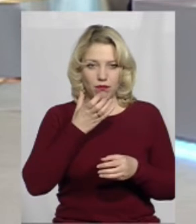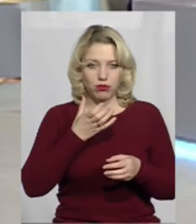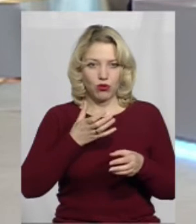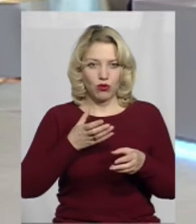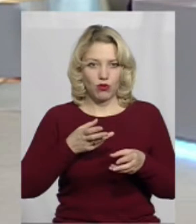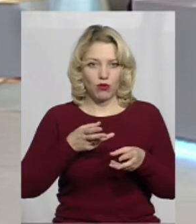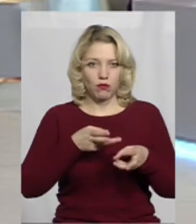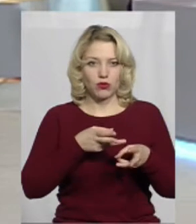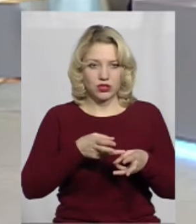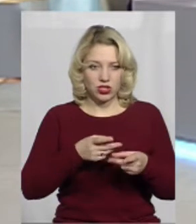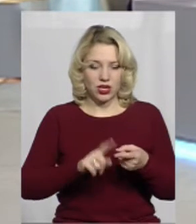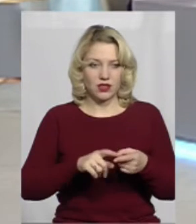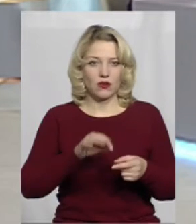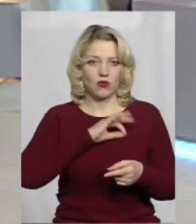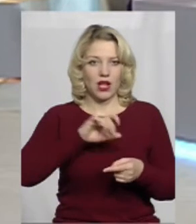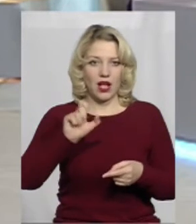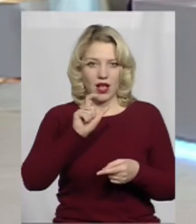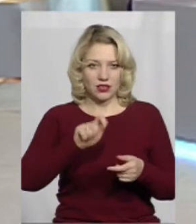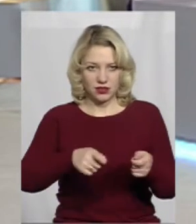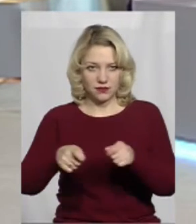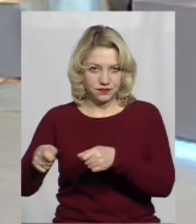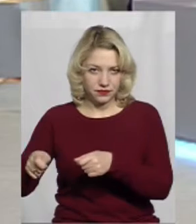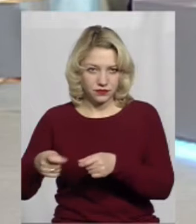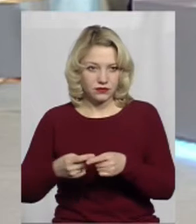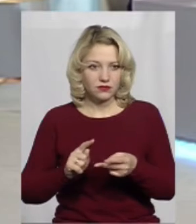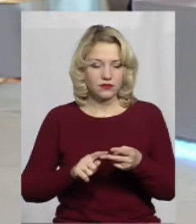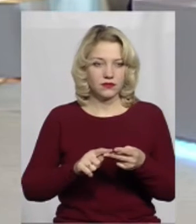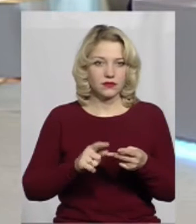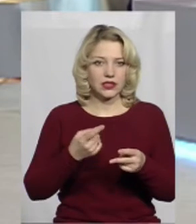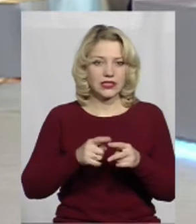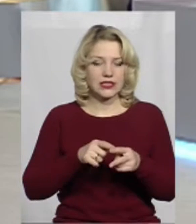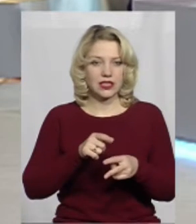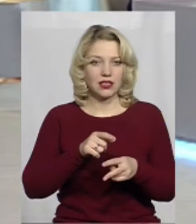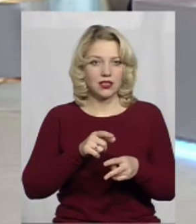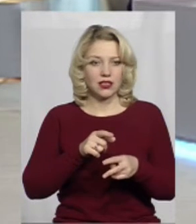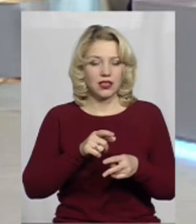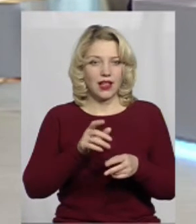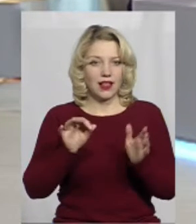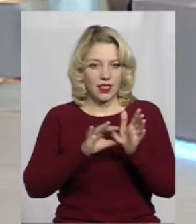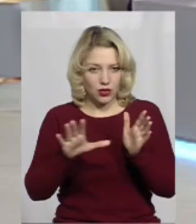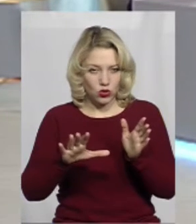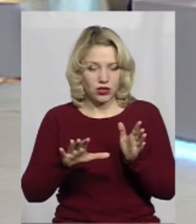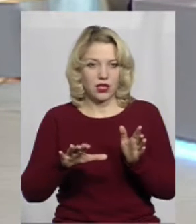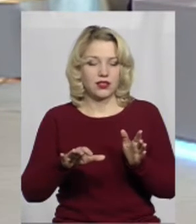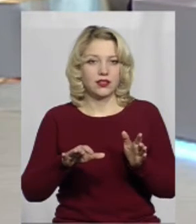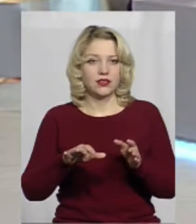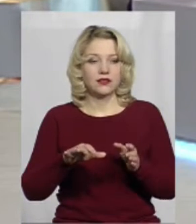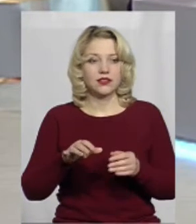користування природнім газом на опалення, це йде черговість, електроенергія опалення,